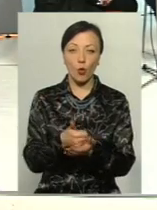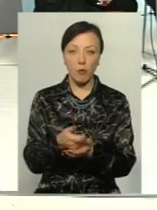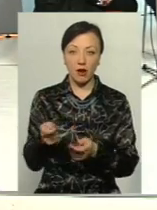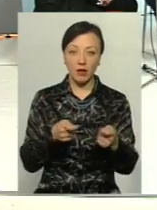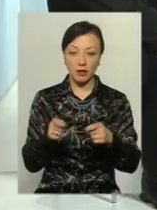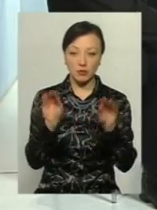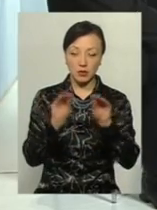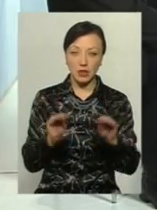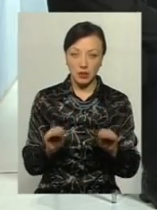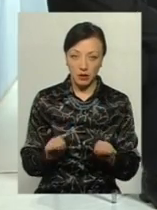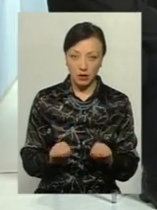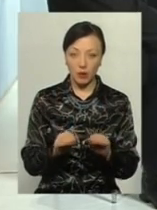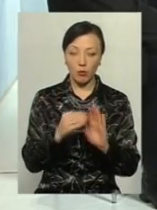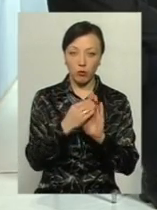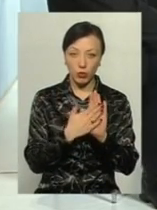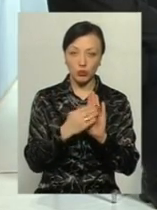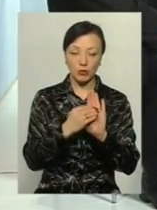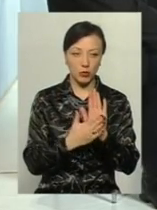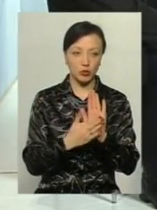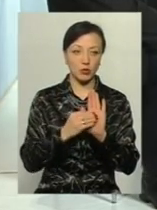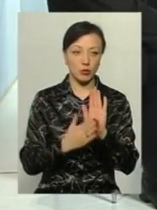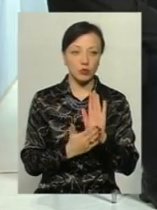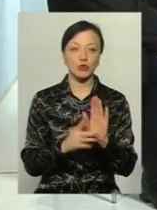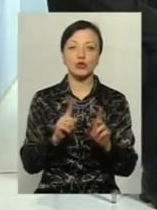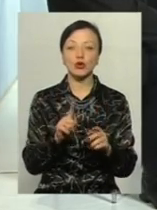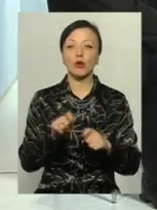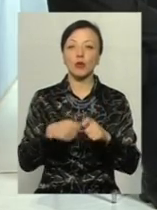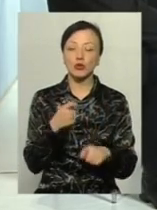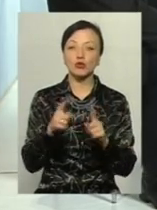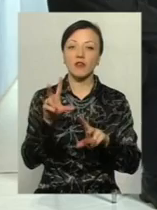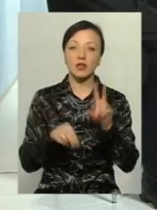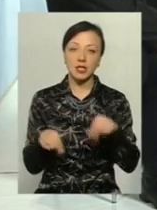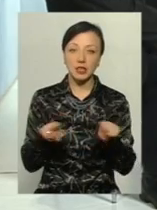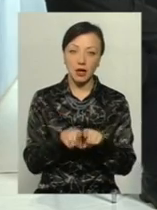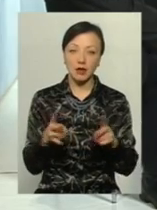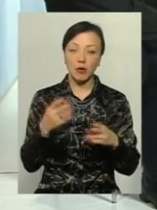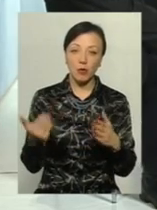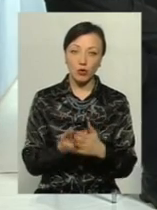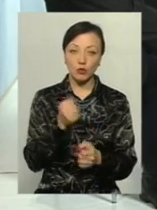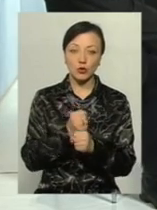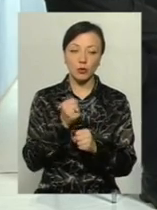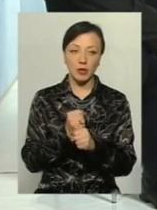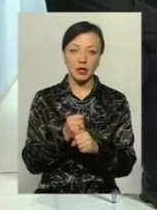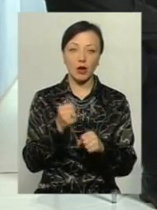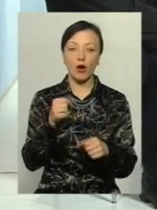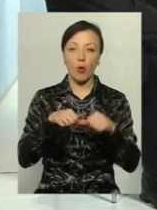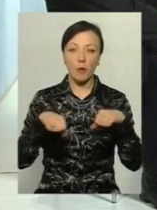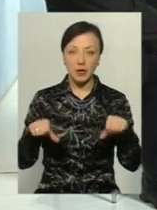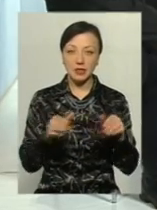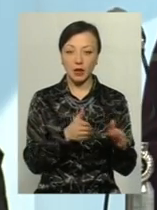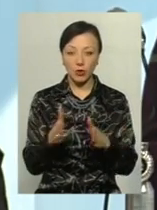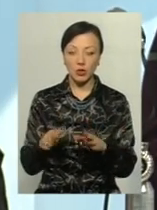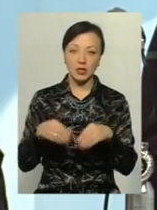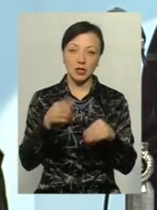конкретно пункт за пунктом, що порушено, чому ми вважаємо так, чому ми вважаємо, що треба по-новому зробити роботу комісії, налагодити,